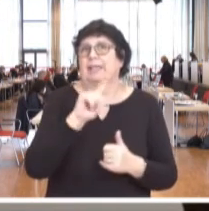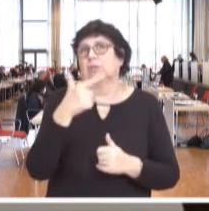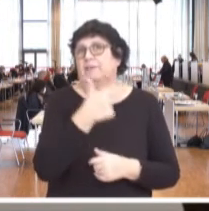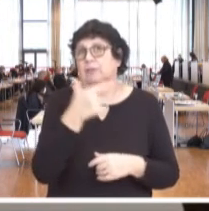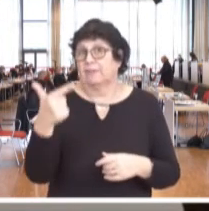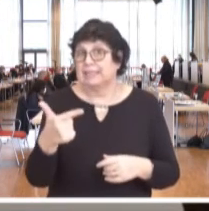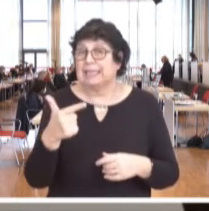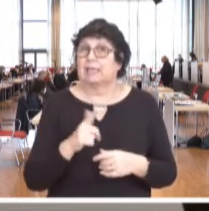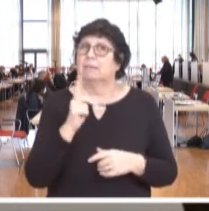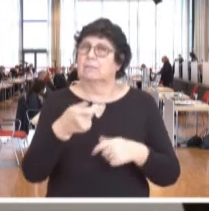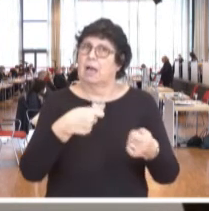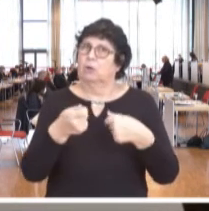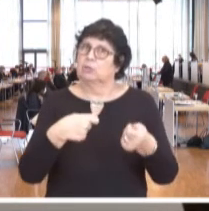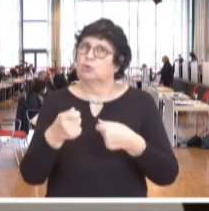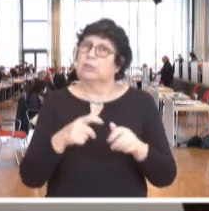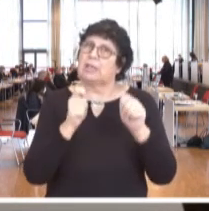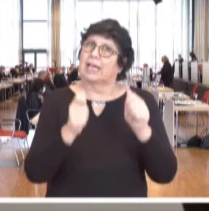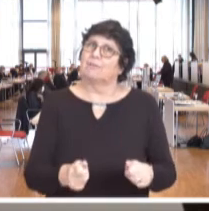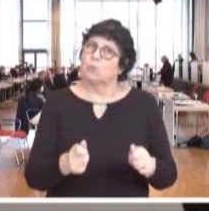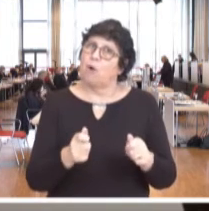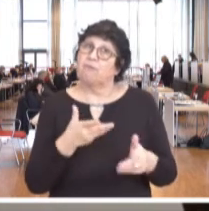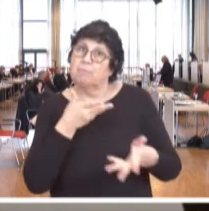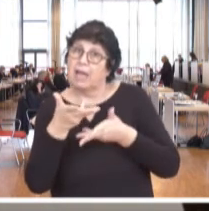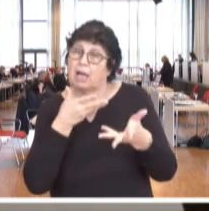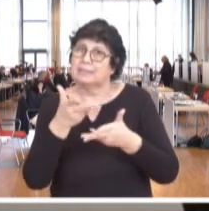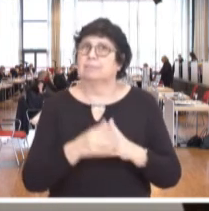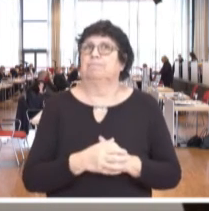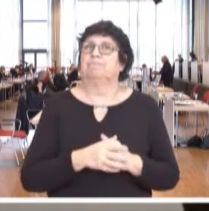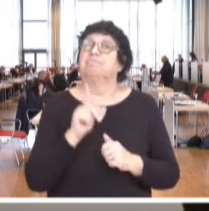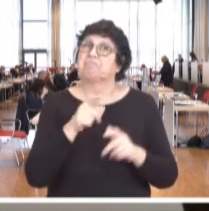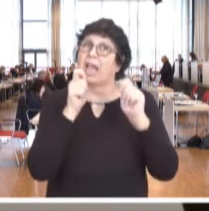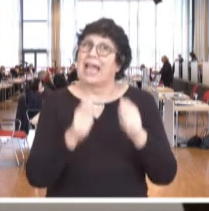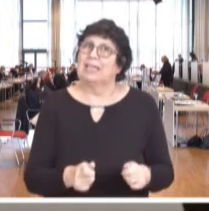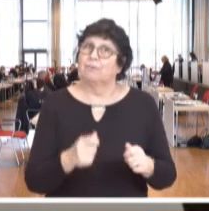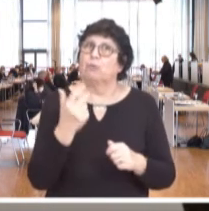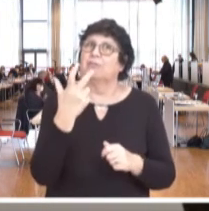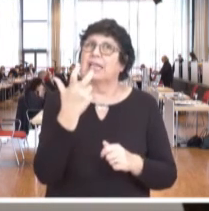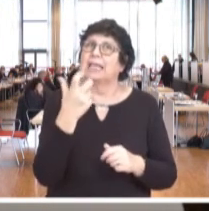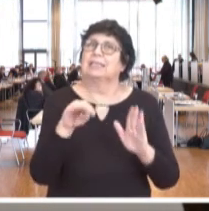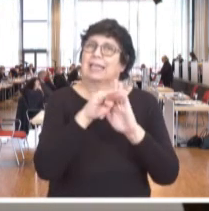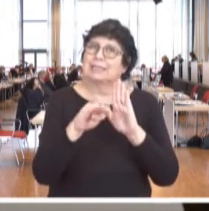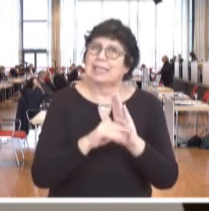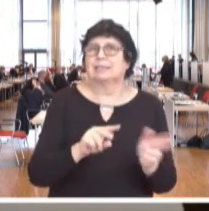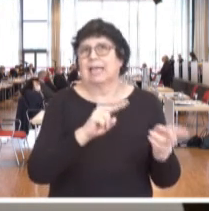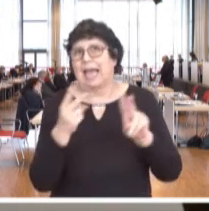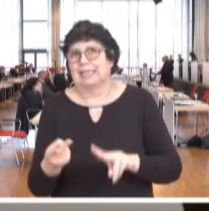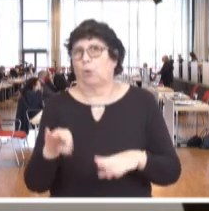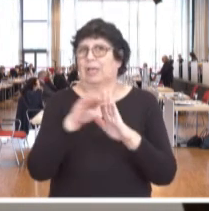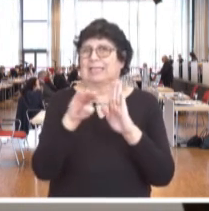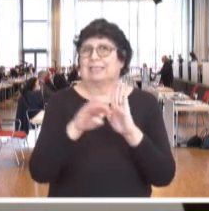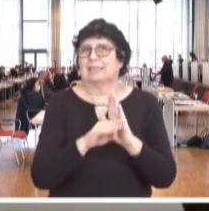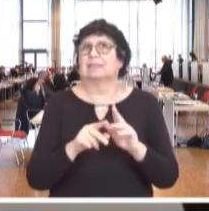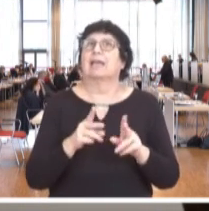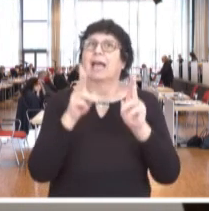hat der Ausschuss den Entwurf abschließend beraten. Der Entwurf des 30. Gesetzes zur Änderung des Gesetzes über die